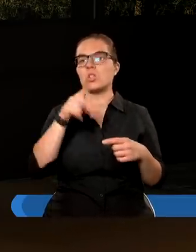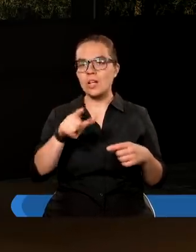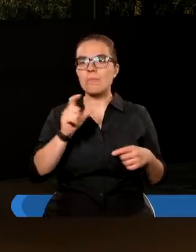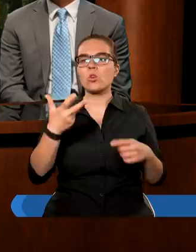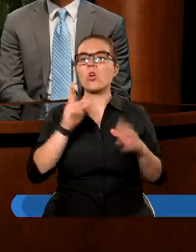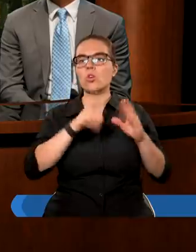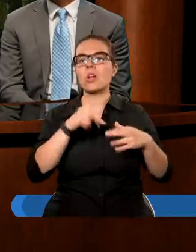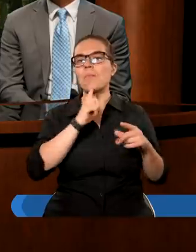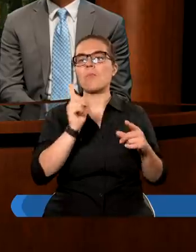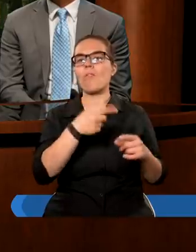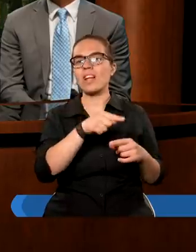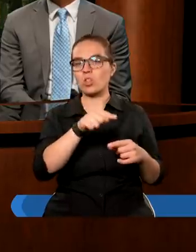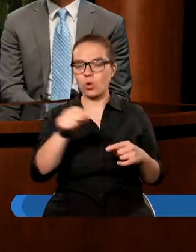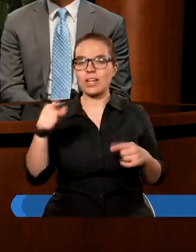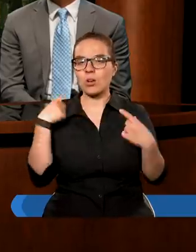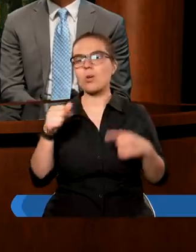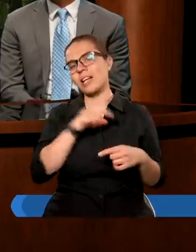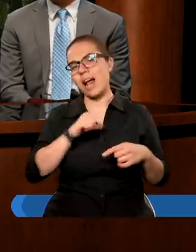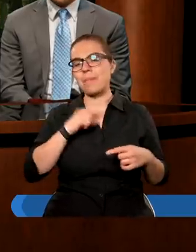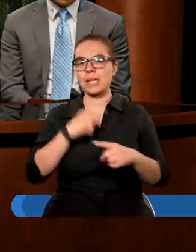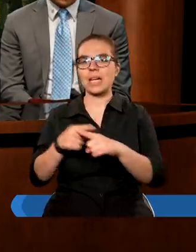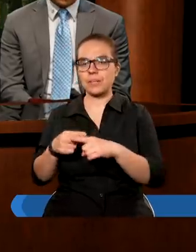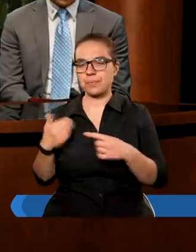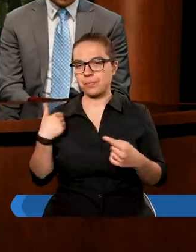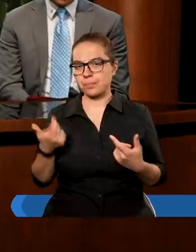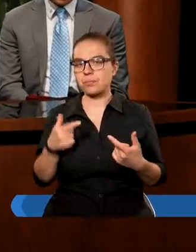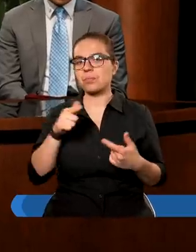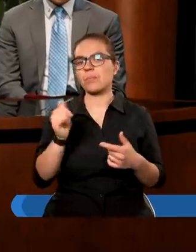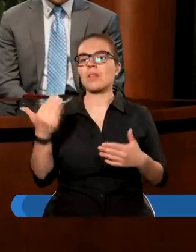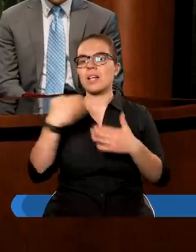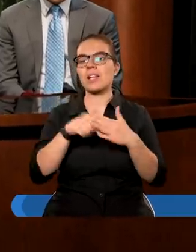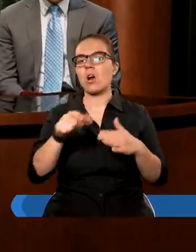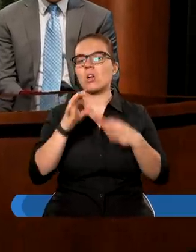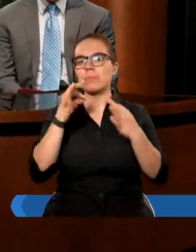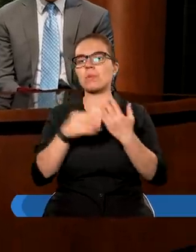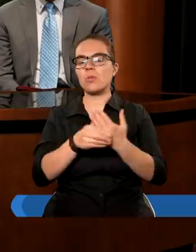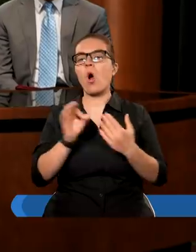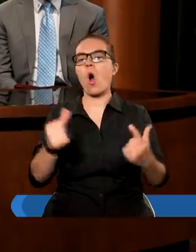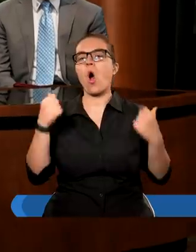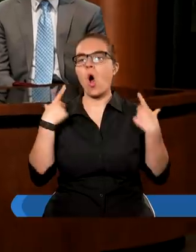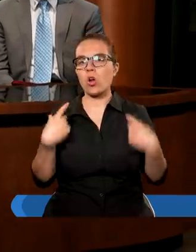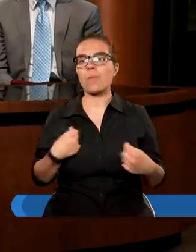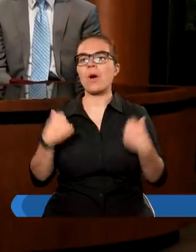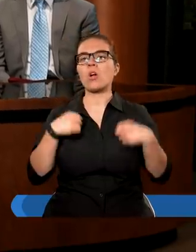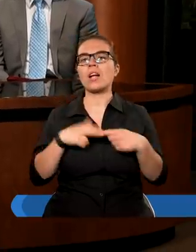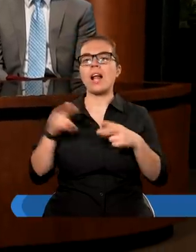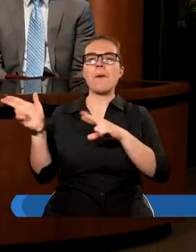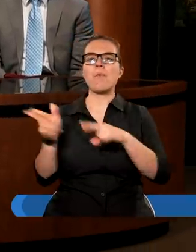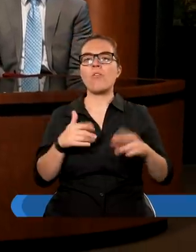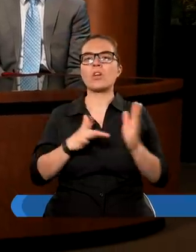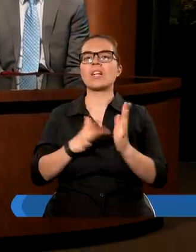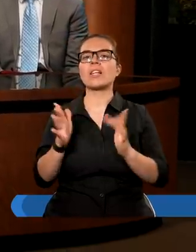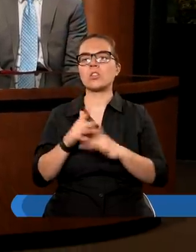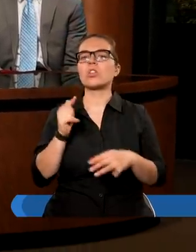powierzone. Wróćmy już na chwilkę do tej przypowieści, zakończenia tej przypowieści o osobach oczekujących na powrót Chrystusa.